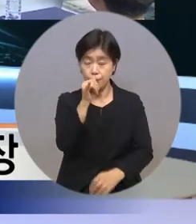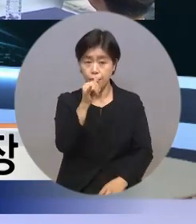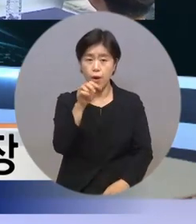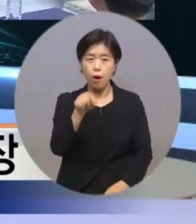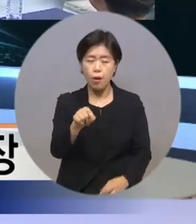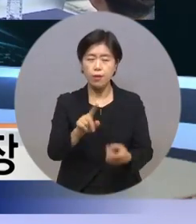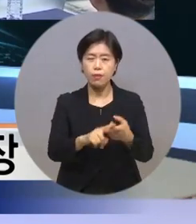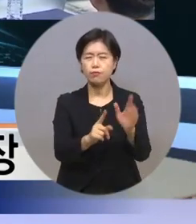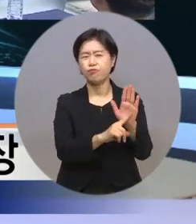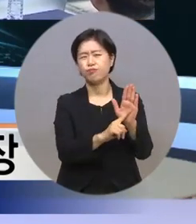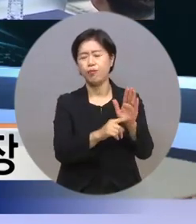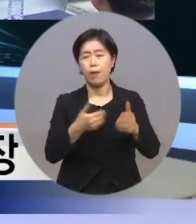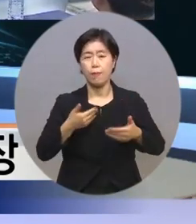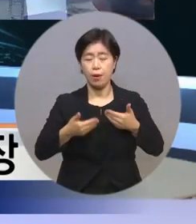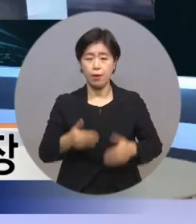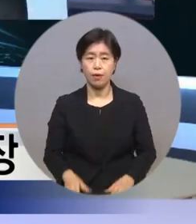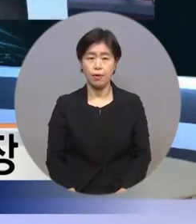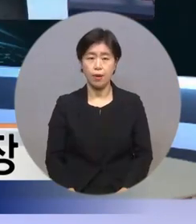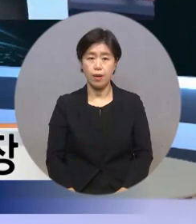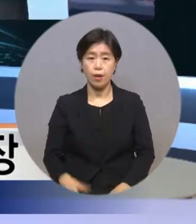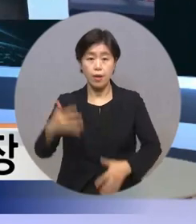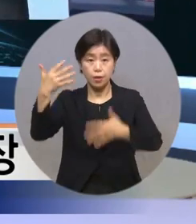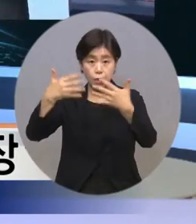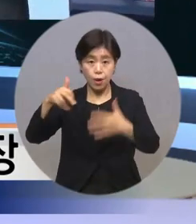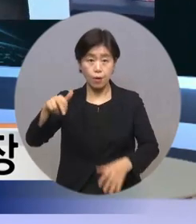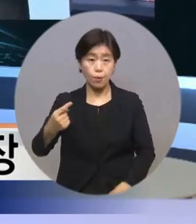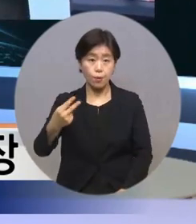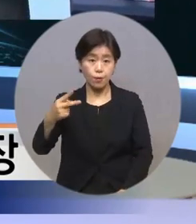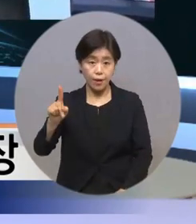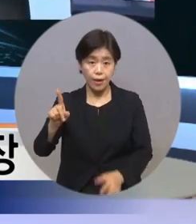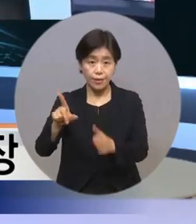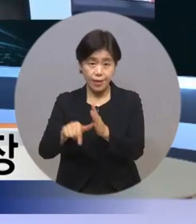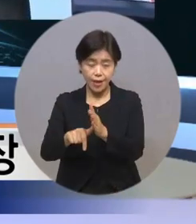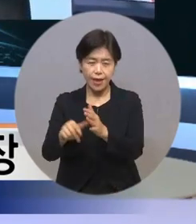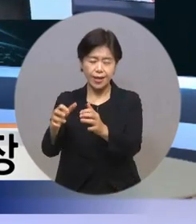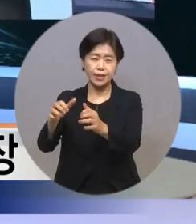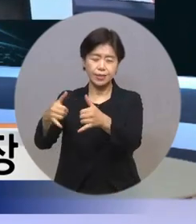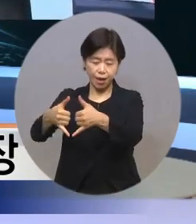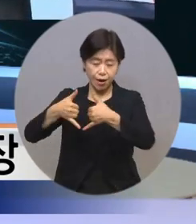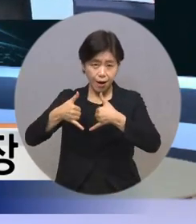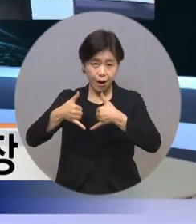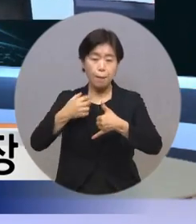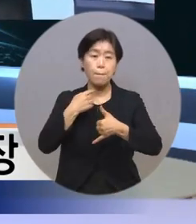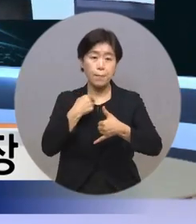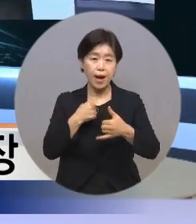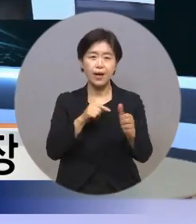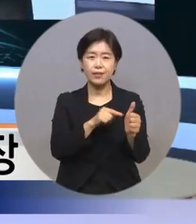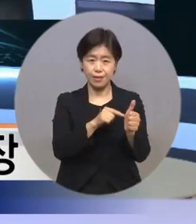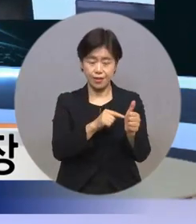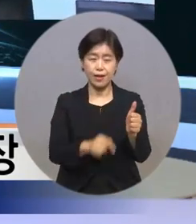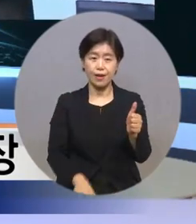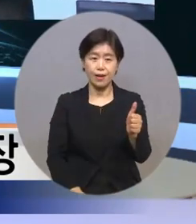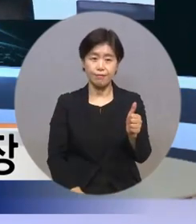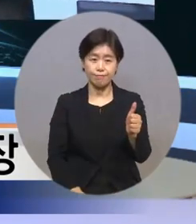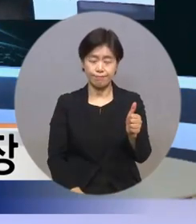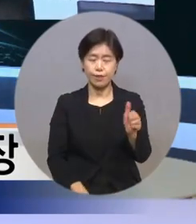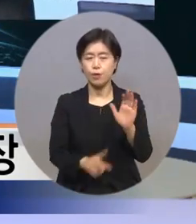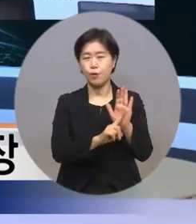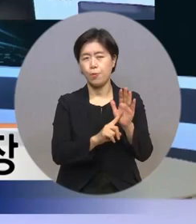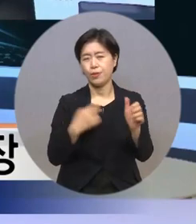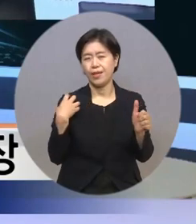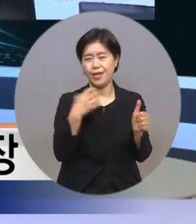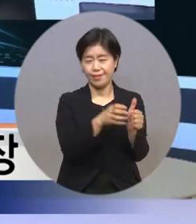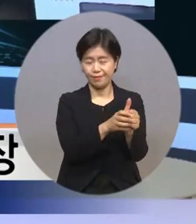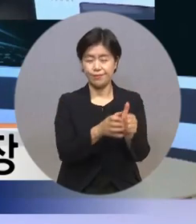움직임이 바쁩니다. 특히 영화 코다로 아카데미 나무조연상을 시상한 배우 트로이 코처가 힘을 더하고 있습니다.